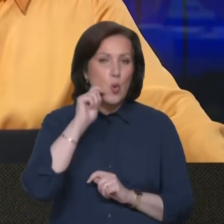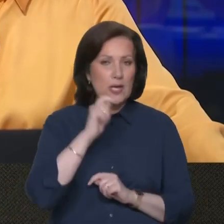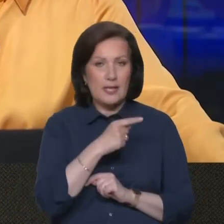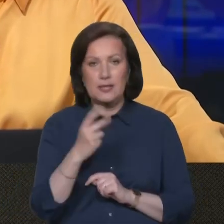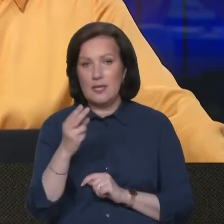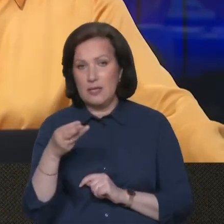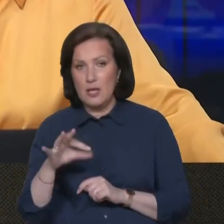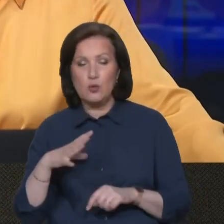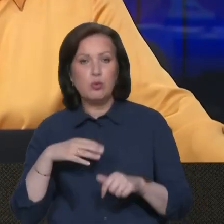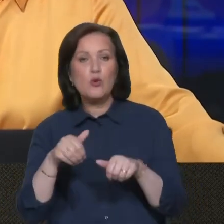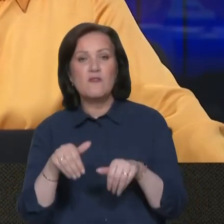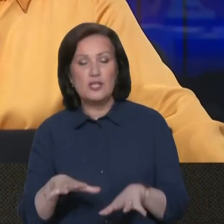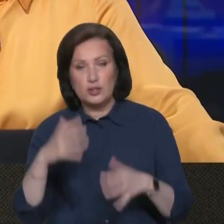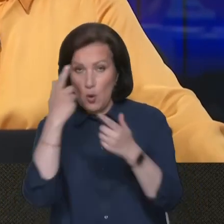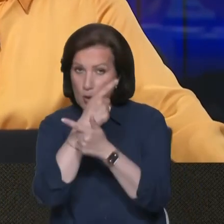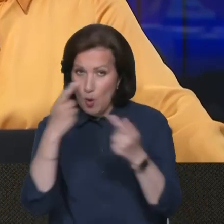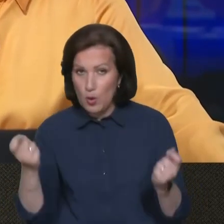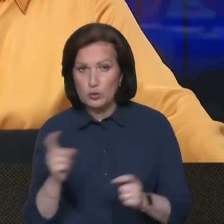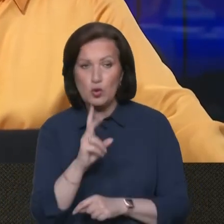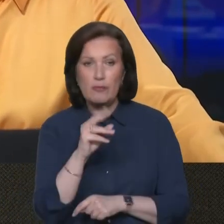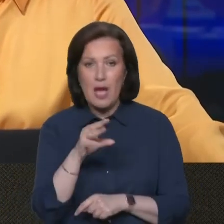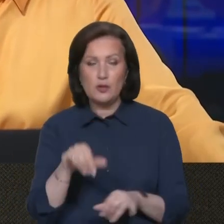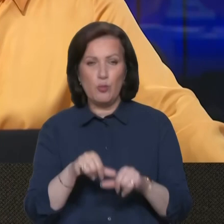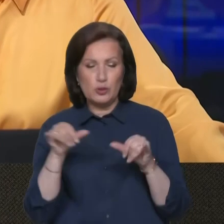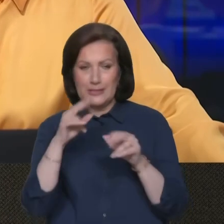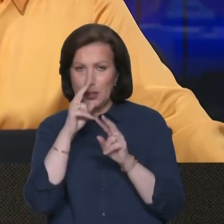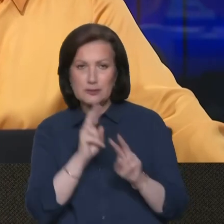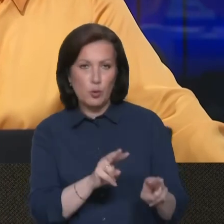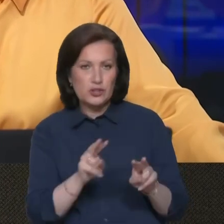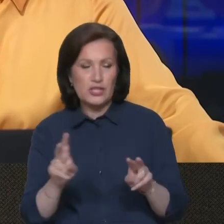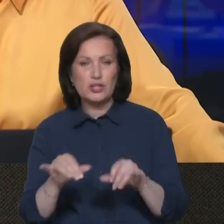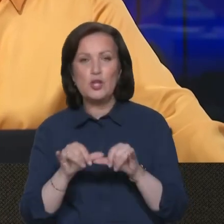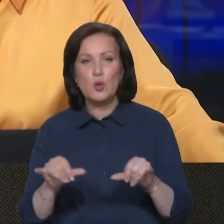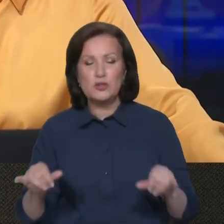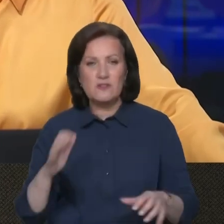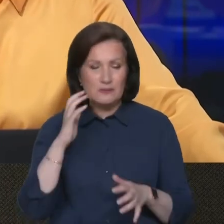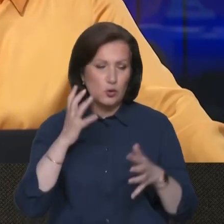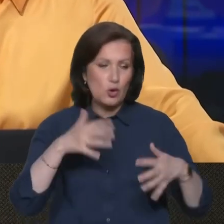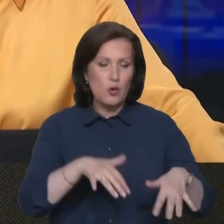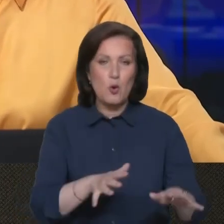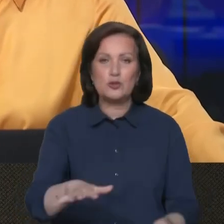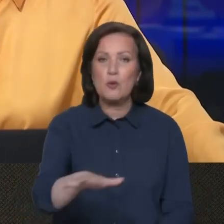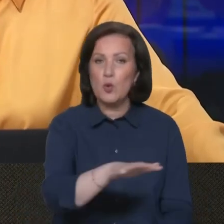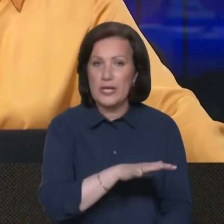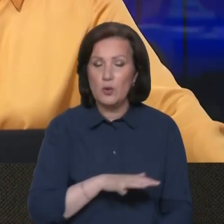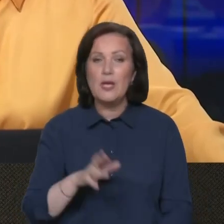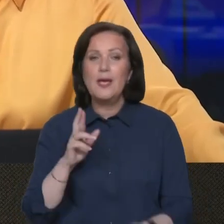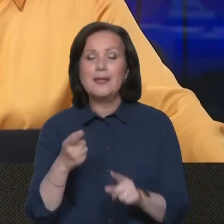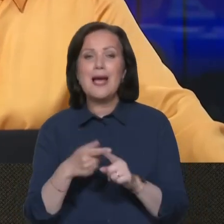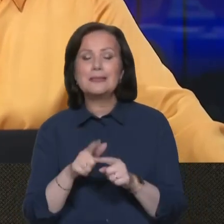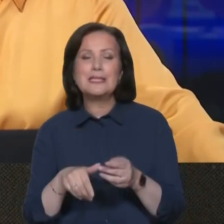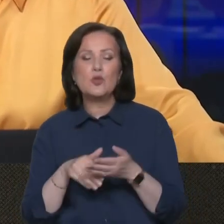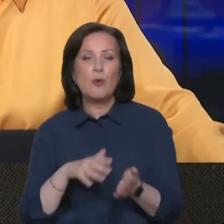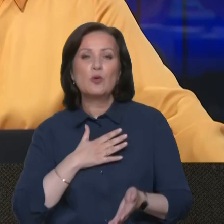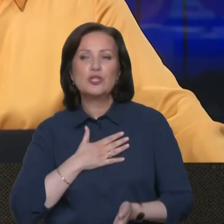де було вирішено, що, ну, було оголошено, що НАТО посилює спостереження і розвитку в Чорноморському регіоні. Як це допоможе